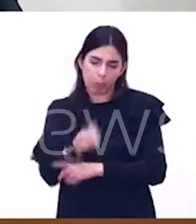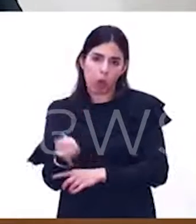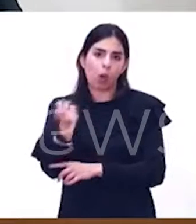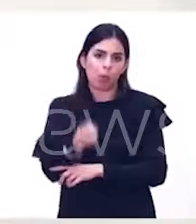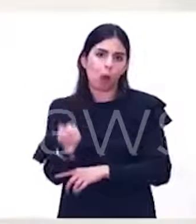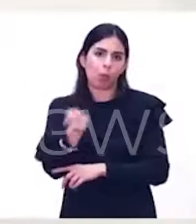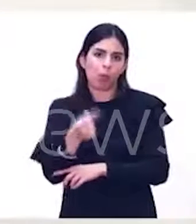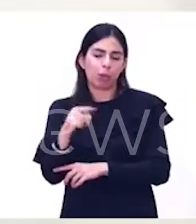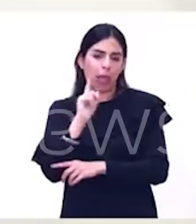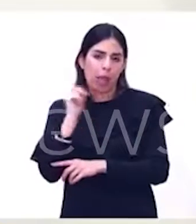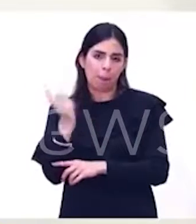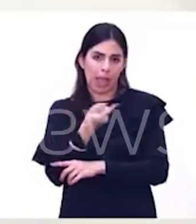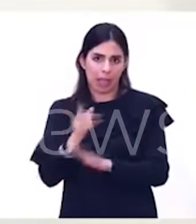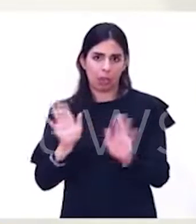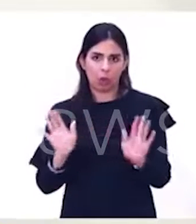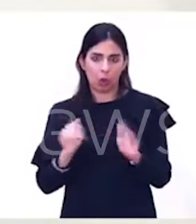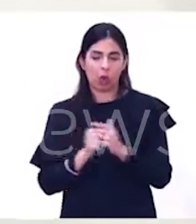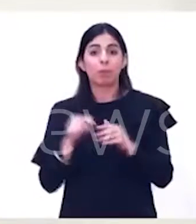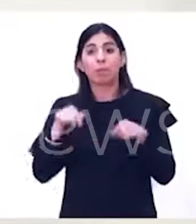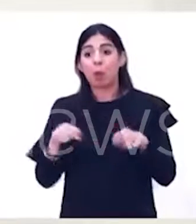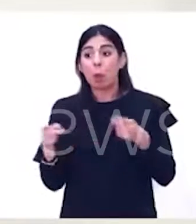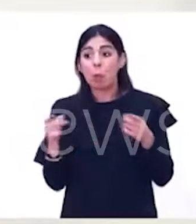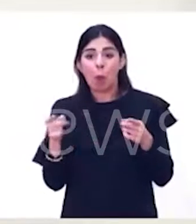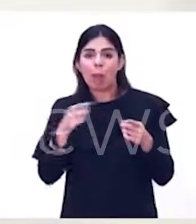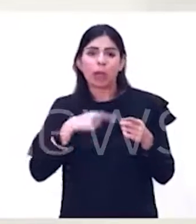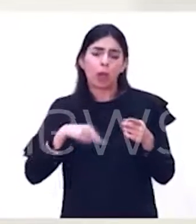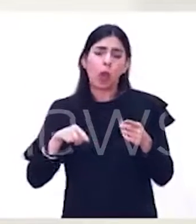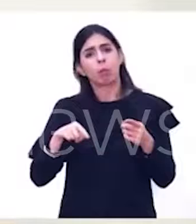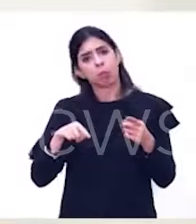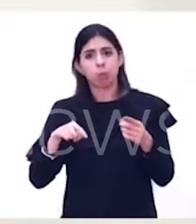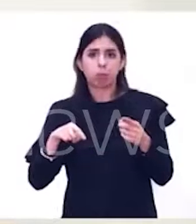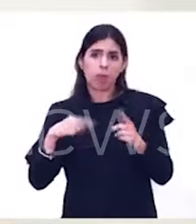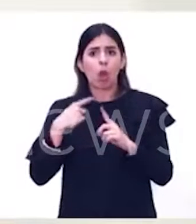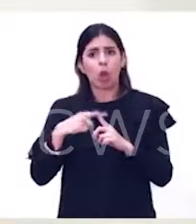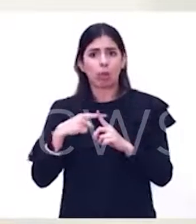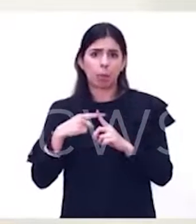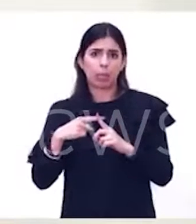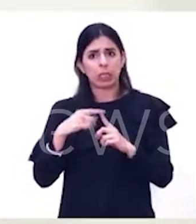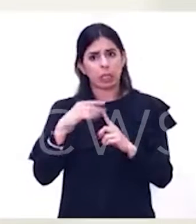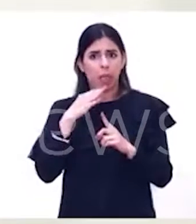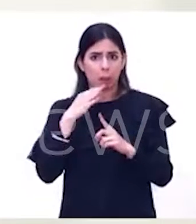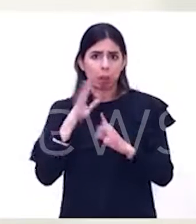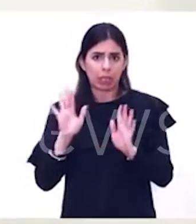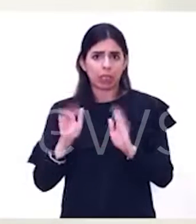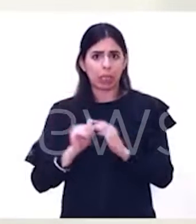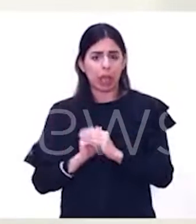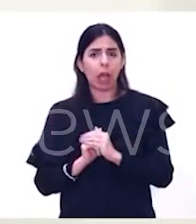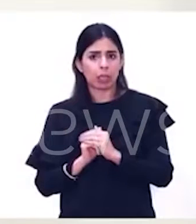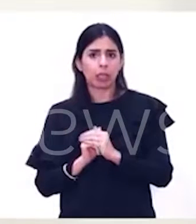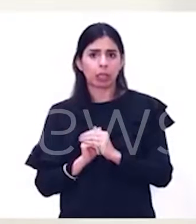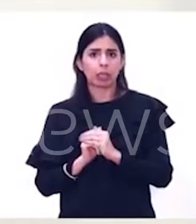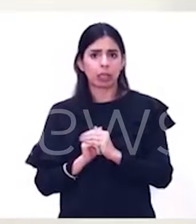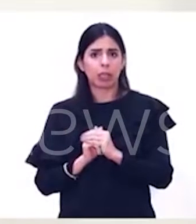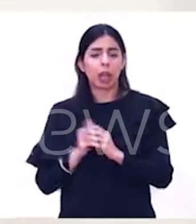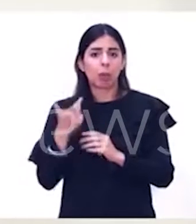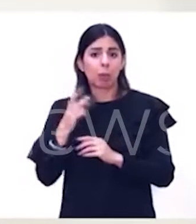che accade. Noi in questo momento siamo relativamente ottimisti perché sicuramente la situazione